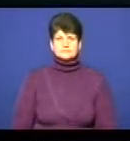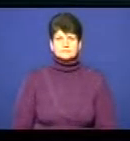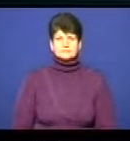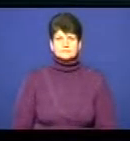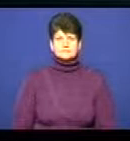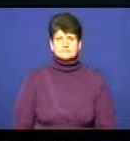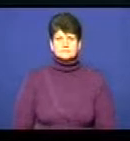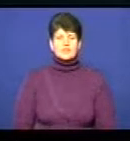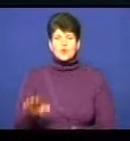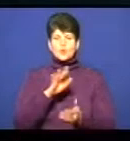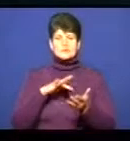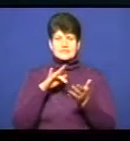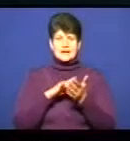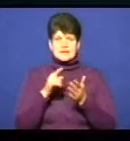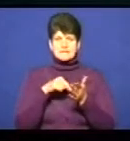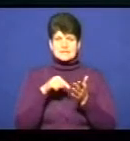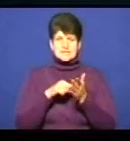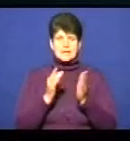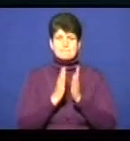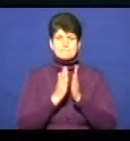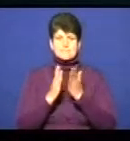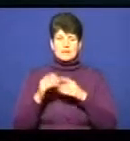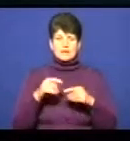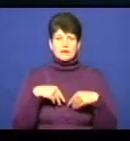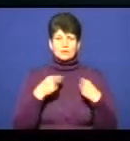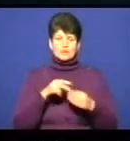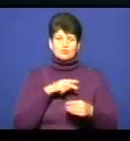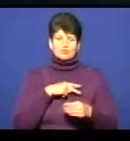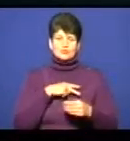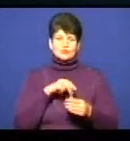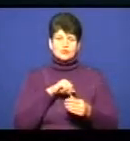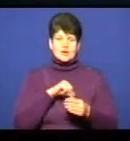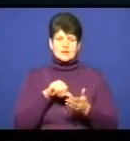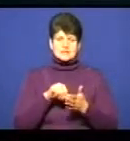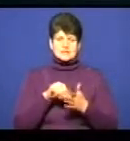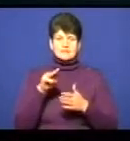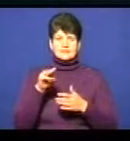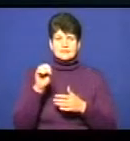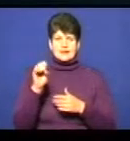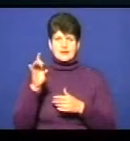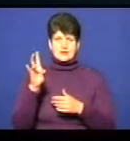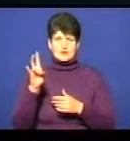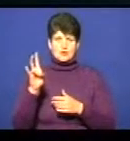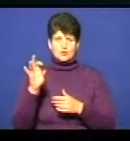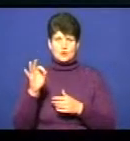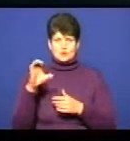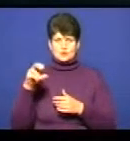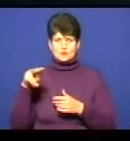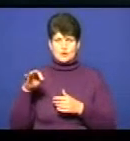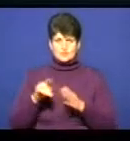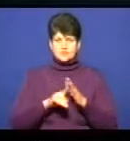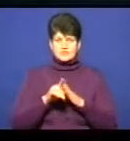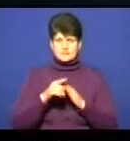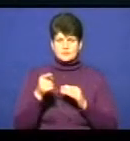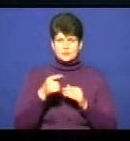У Центральній міській бібліотеці нагородили учасників конкурсу «Тернослов». Зазначу, літературно-мистецький конкурс стартував у